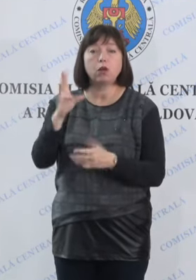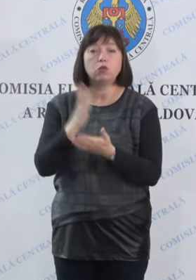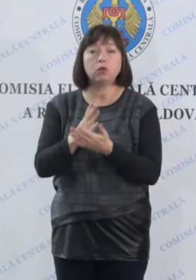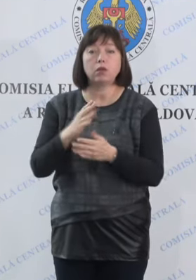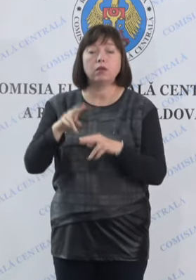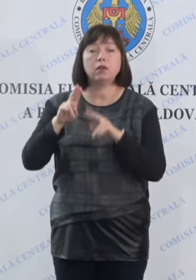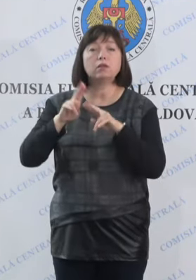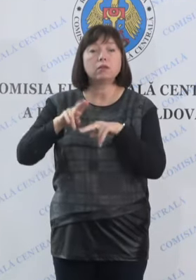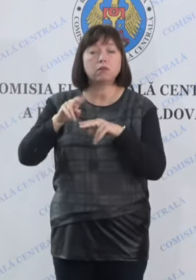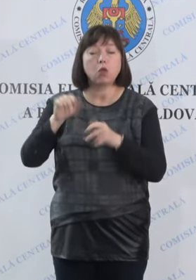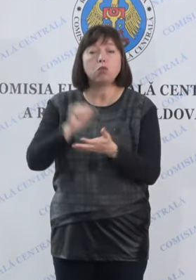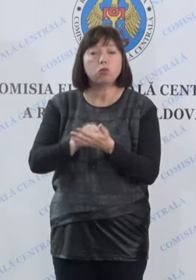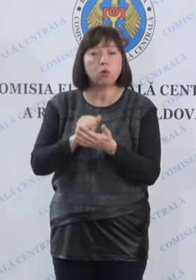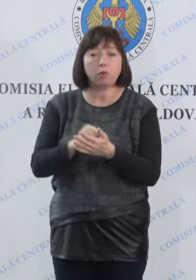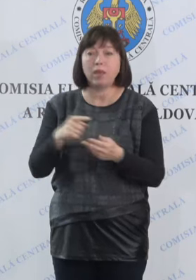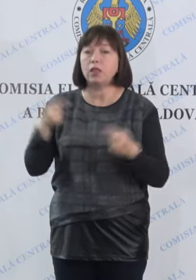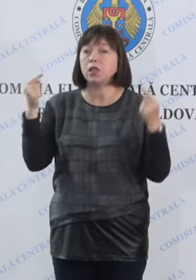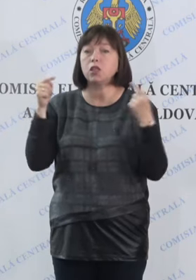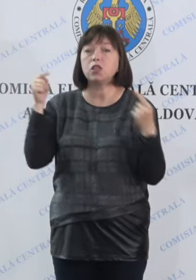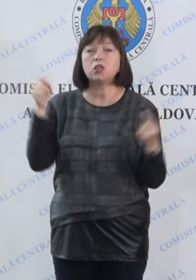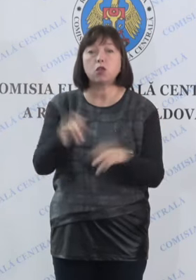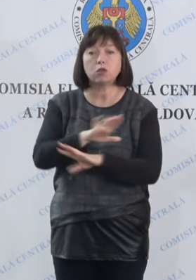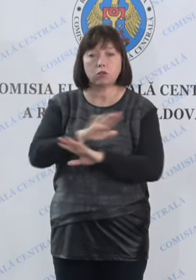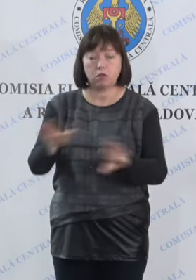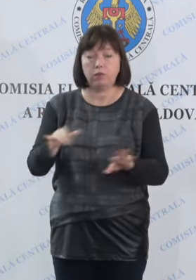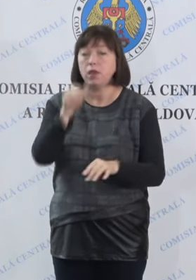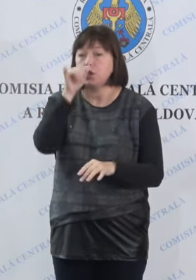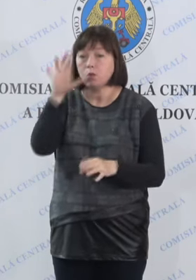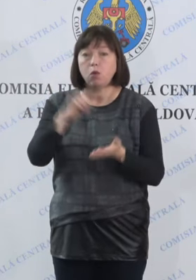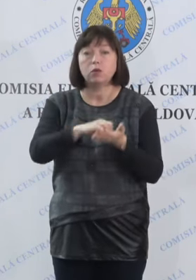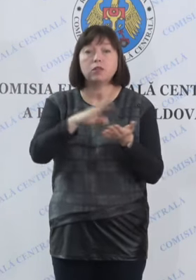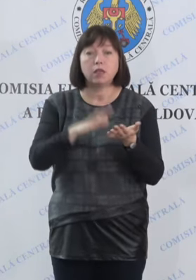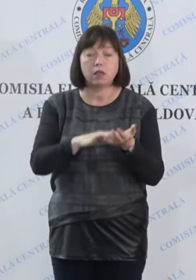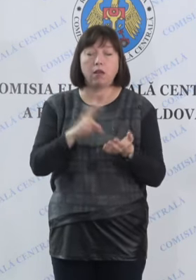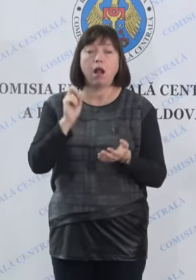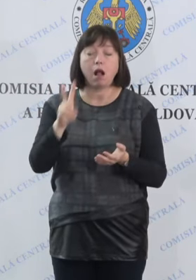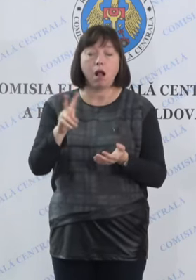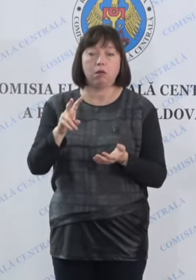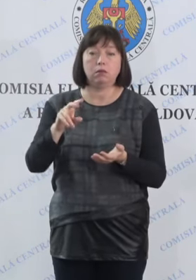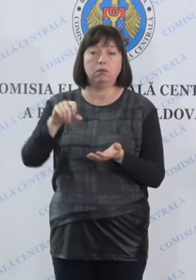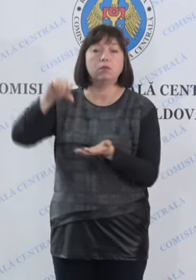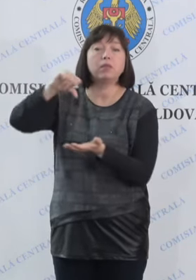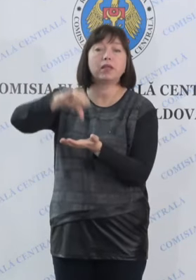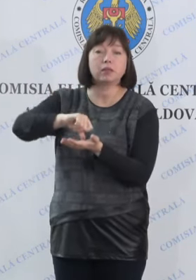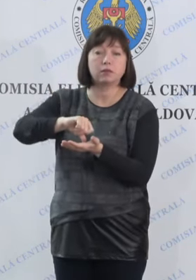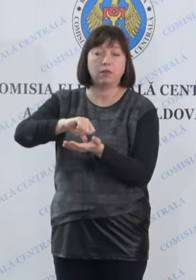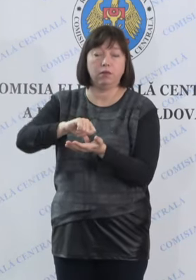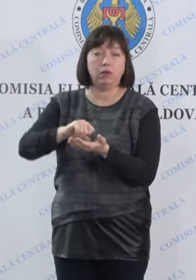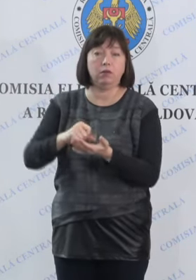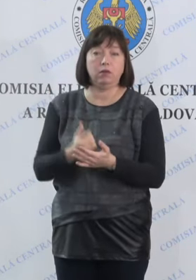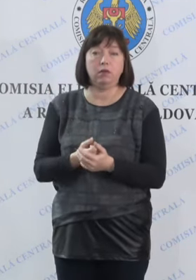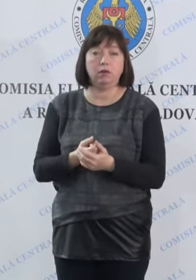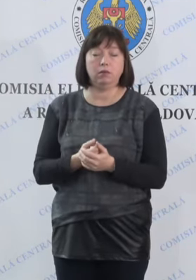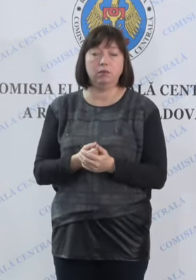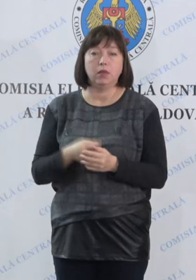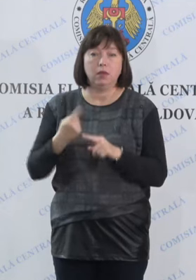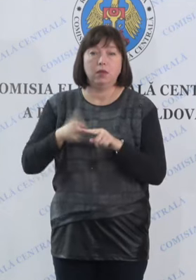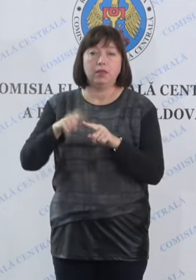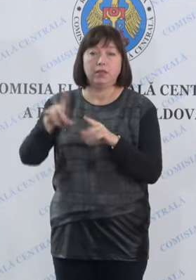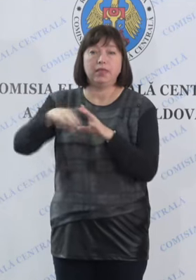acte neconforme pentru a fi înregistrate în calitate de reprezentanți ai competitorilor